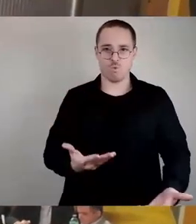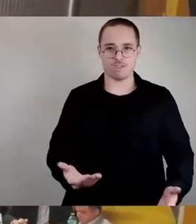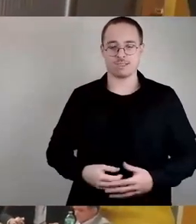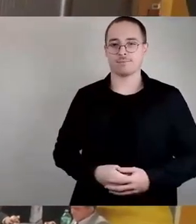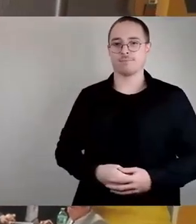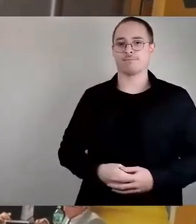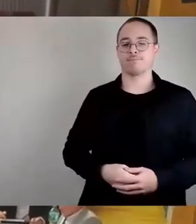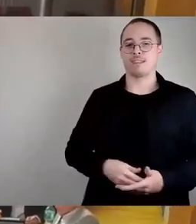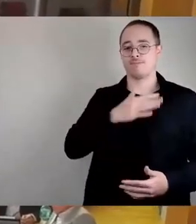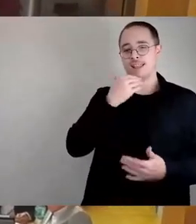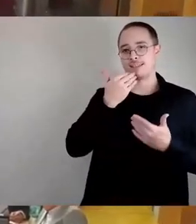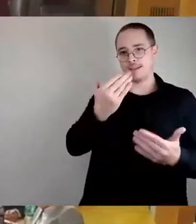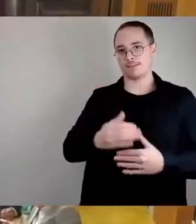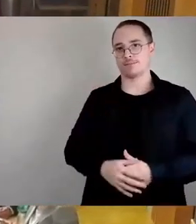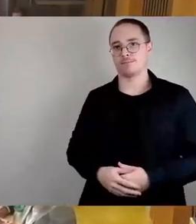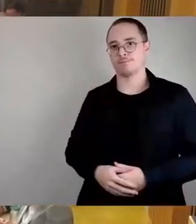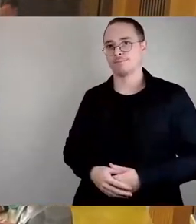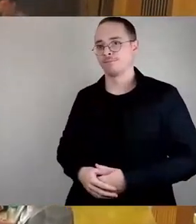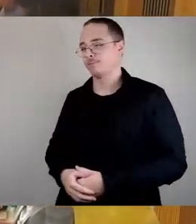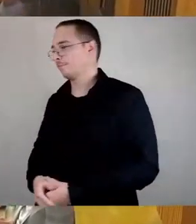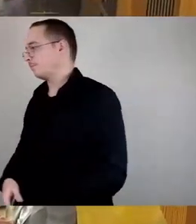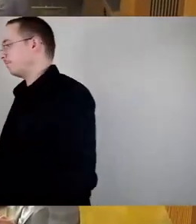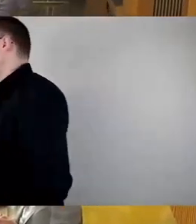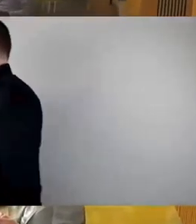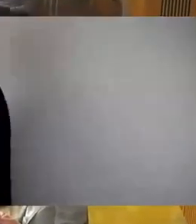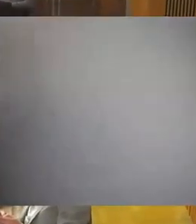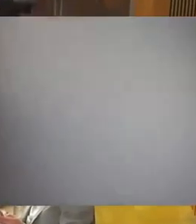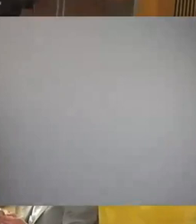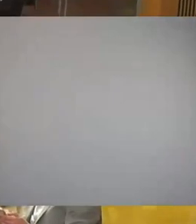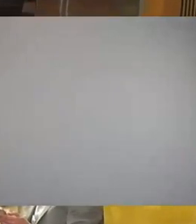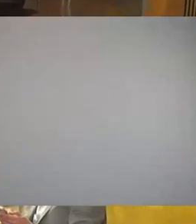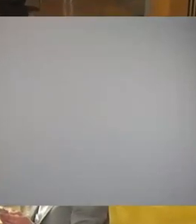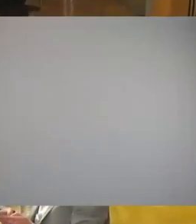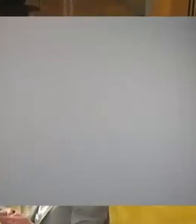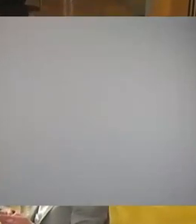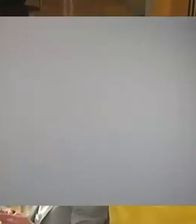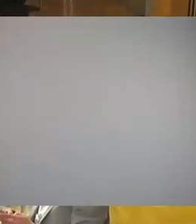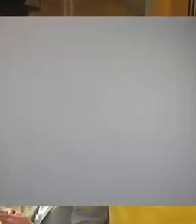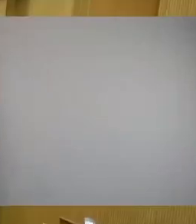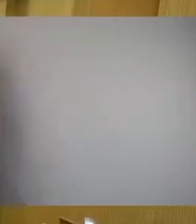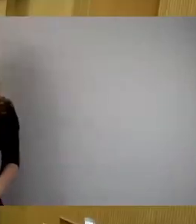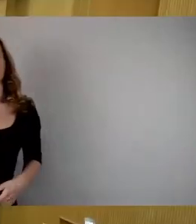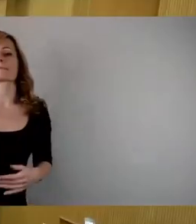Als nächste Rednerin und damit zum Abschluss der Fraktionsrunde Frau Siebeneicher für Bündnis 90 die Grünen.